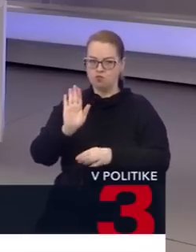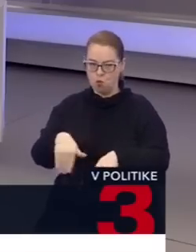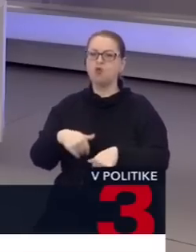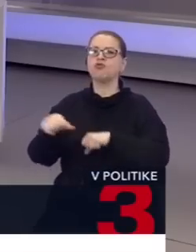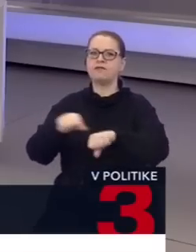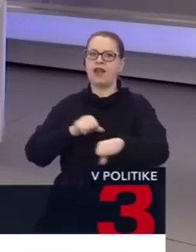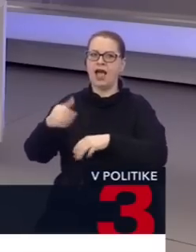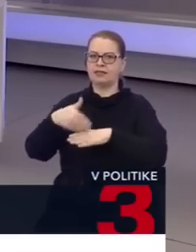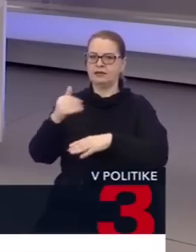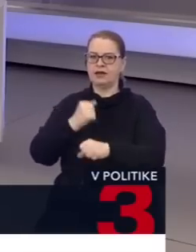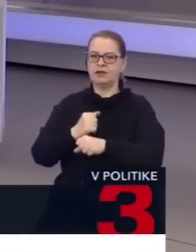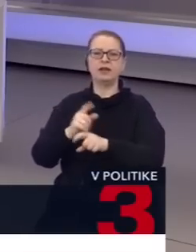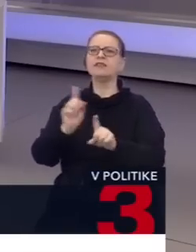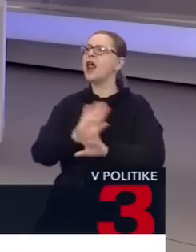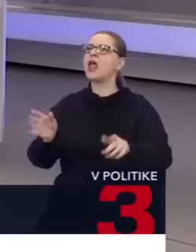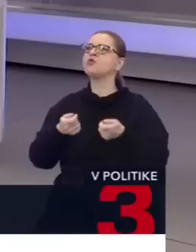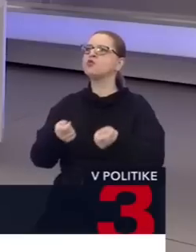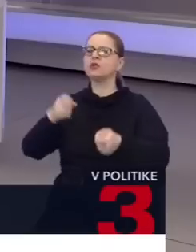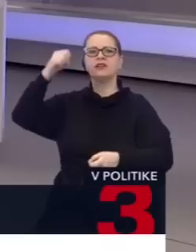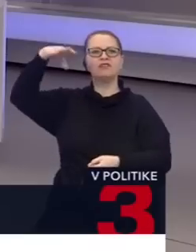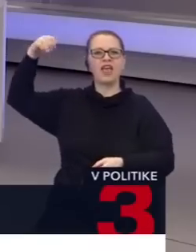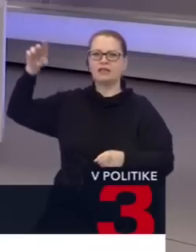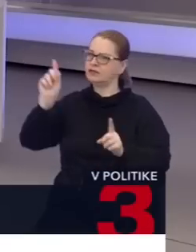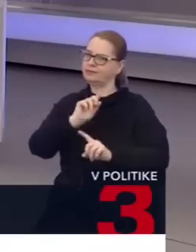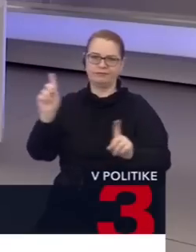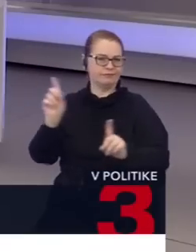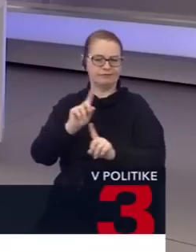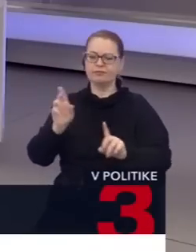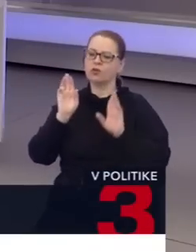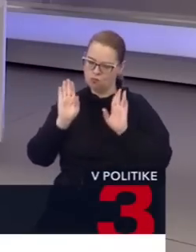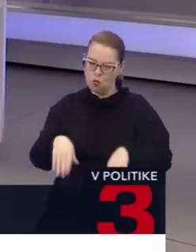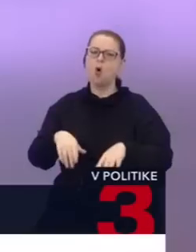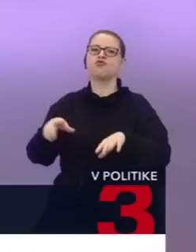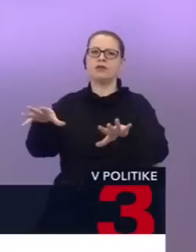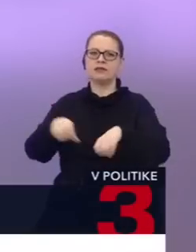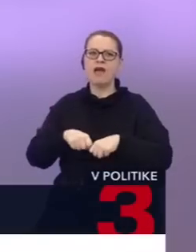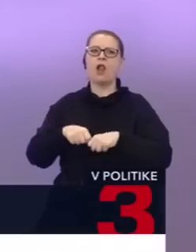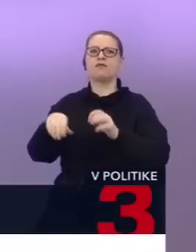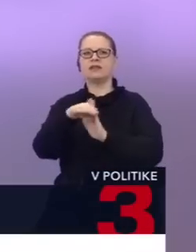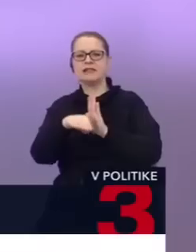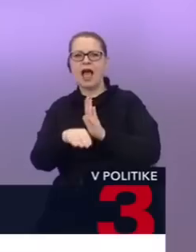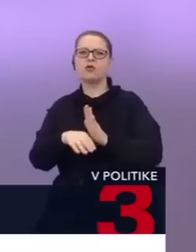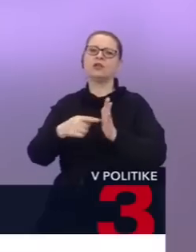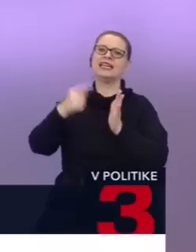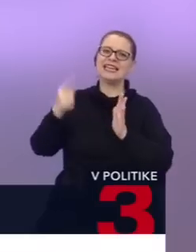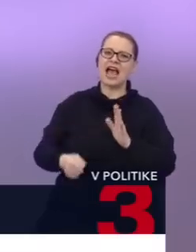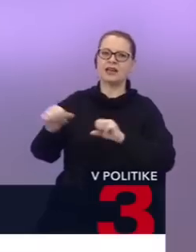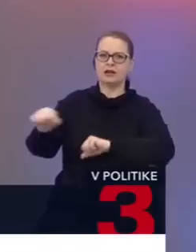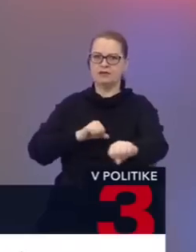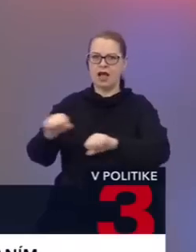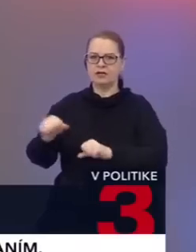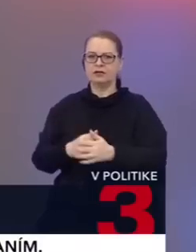je to úplne tak, že môže len kuriť a svietiť. Nie, táto vláda môže schvalovať zákony, môže schvalovať nariadenia vlády. To je veľmi dôležité povedať. Za